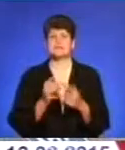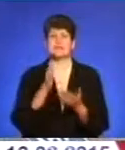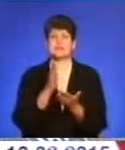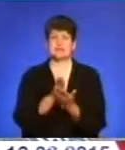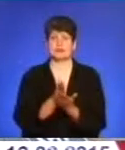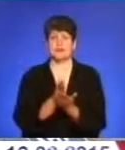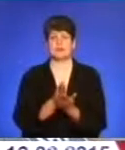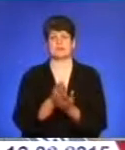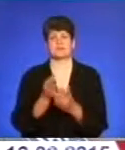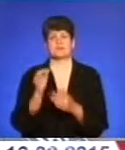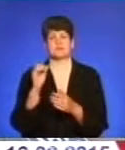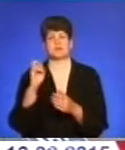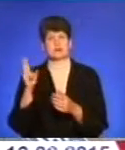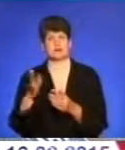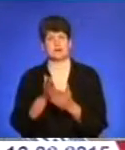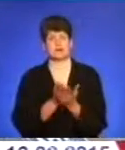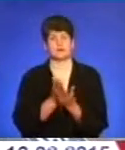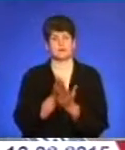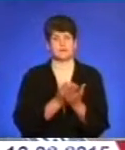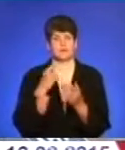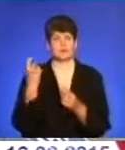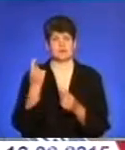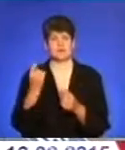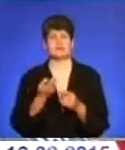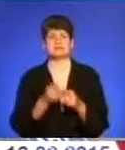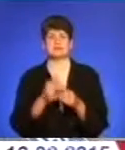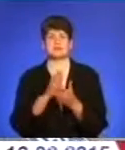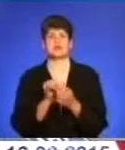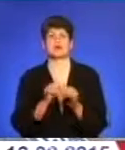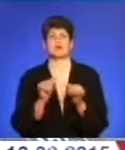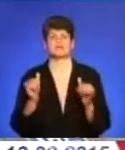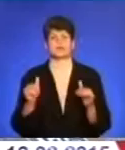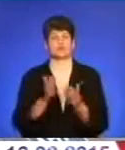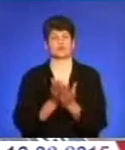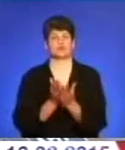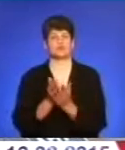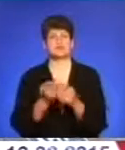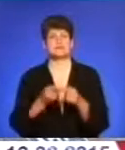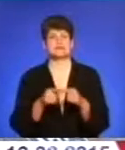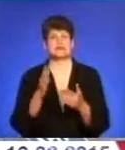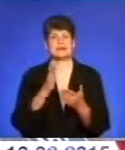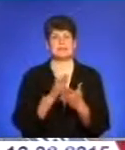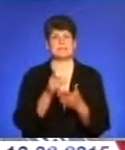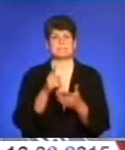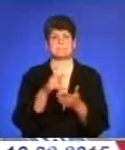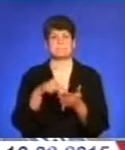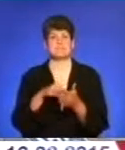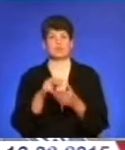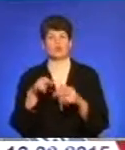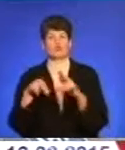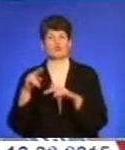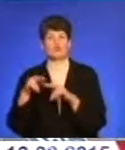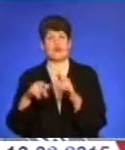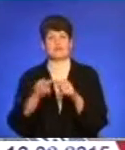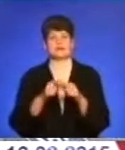комунальне господарство, це є і розвиток інфраструктури, це є містобудування, це